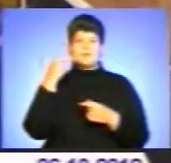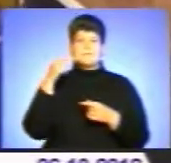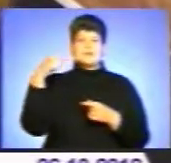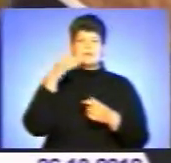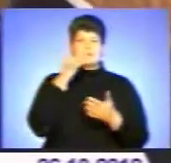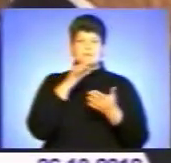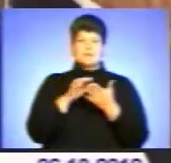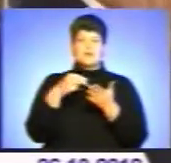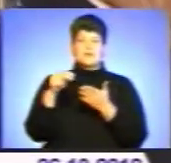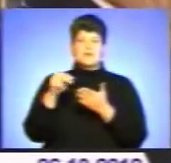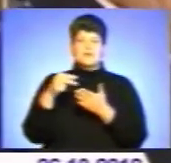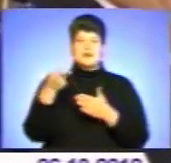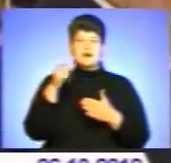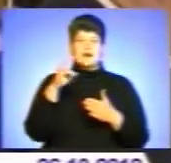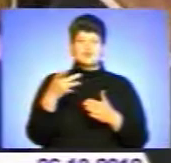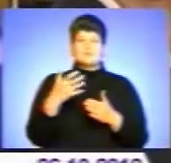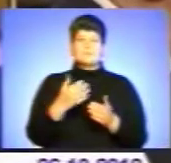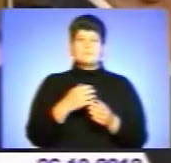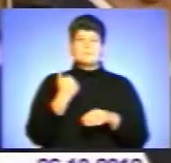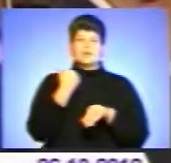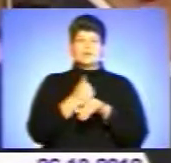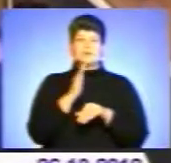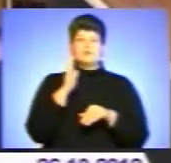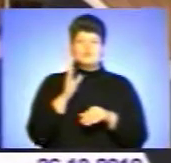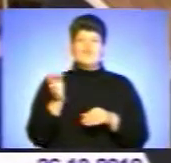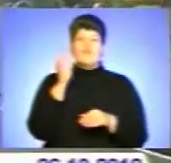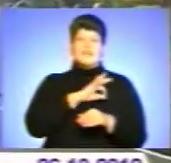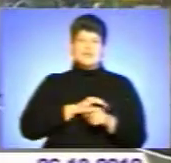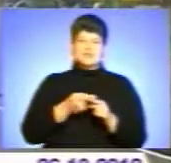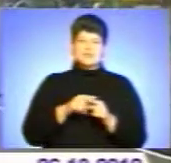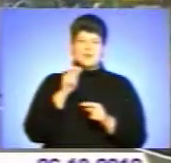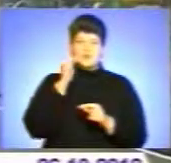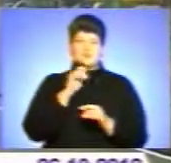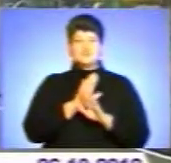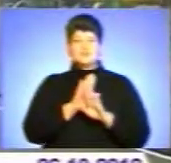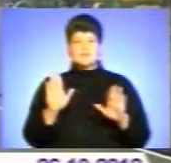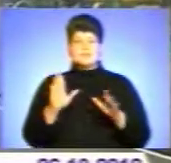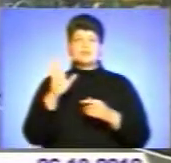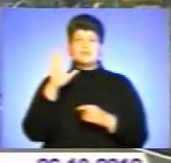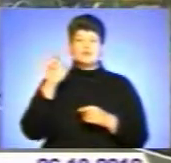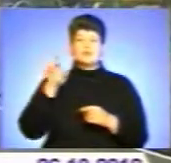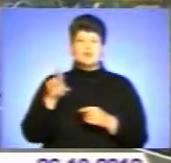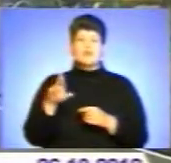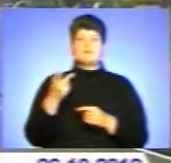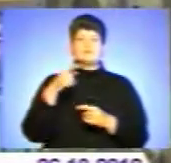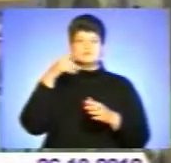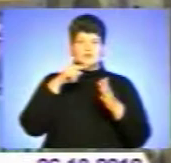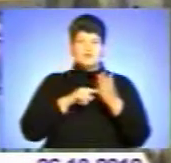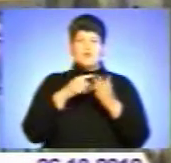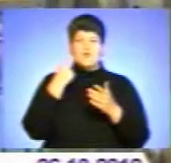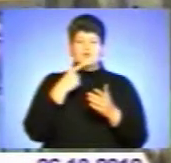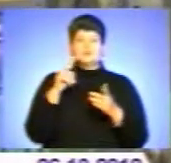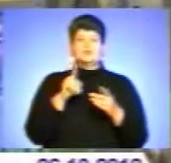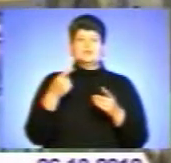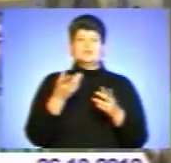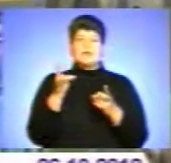при закупівлі газу пріоритет буде лише один – вигідно це Україні чи ні. Віктор Янукович переконаний, у питанні ціни на блакитне пальне